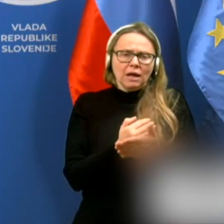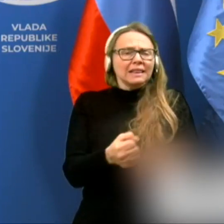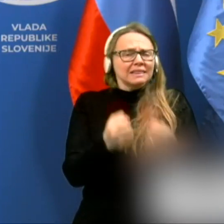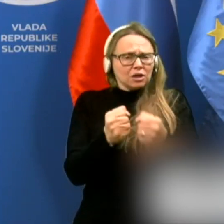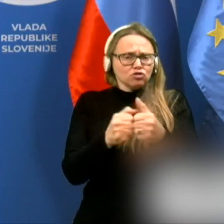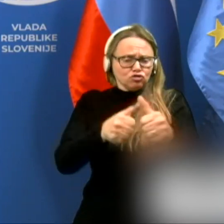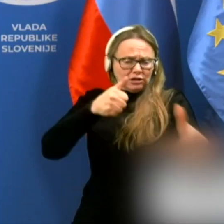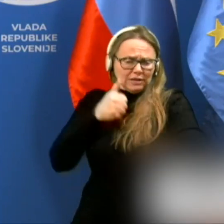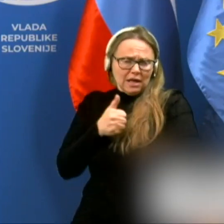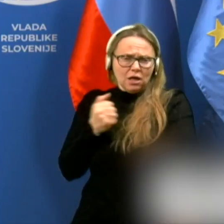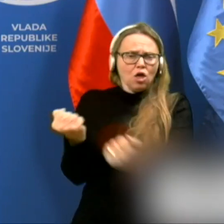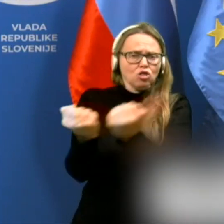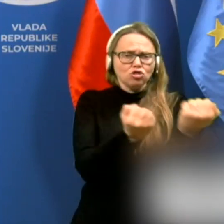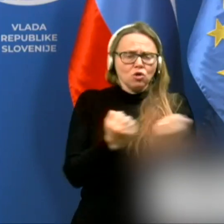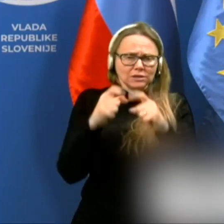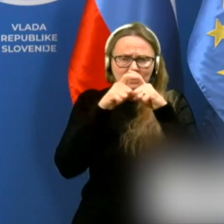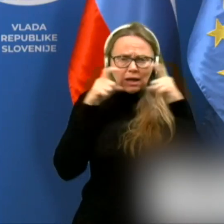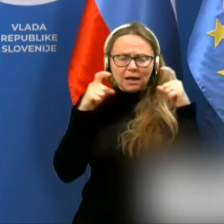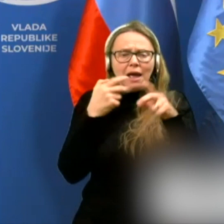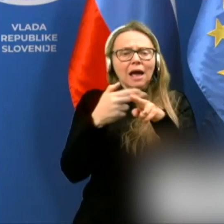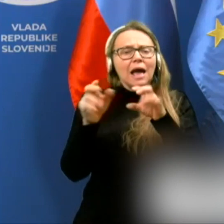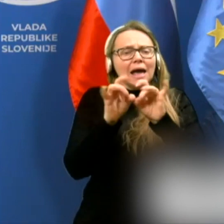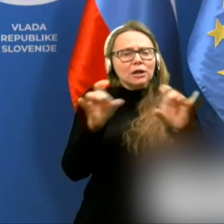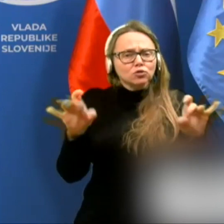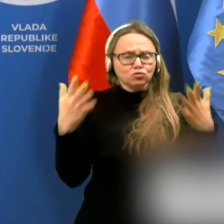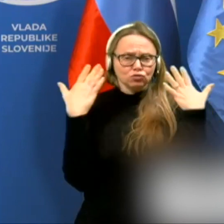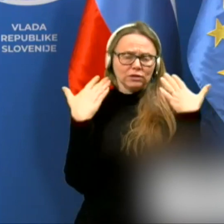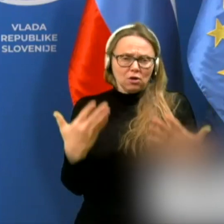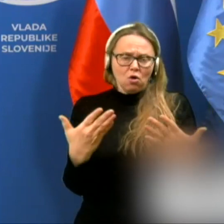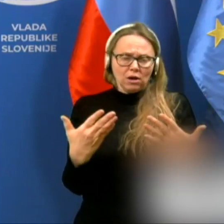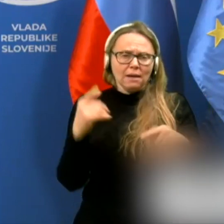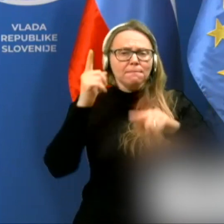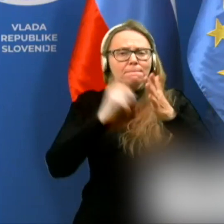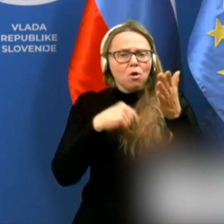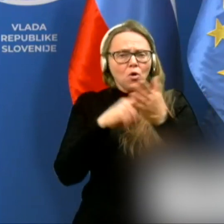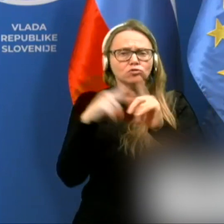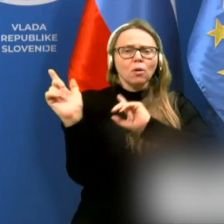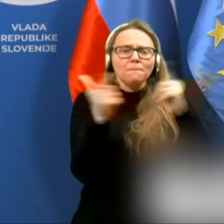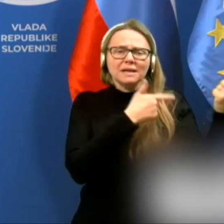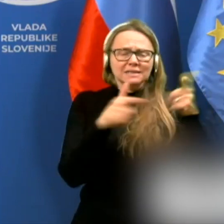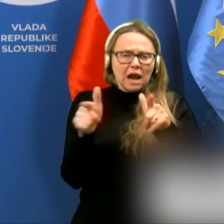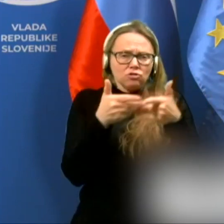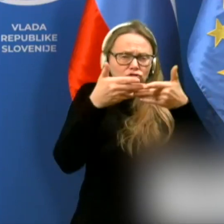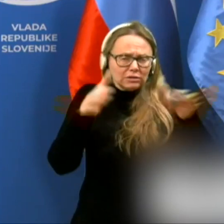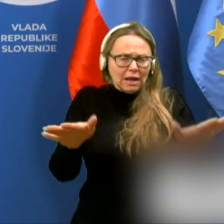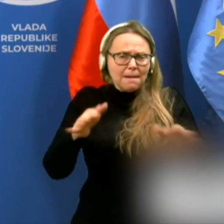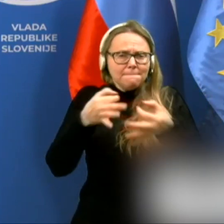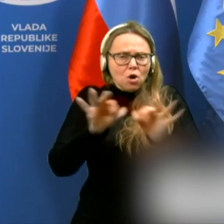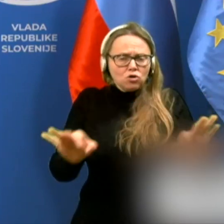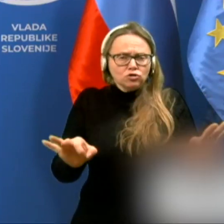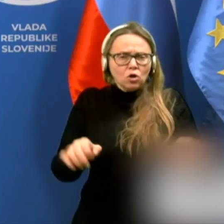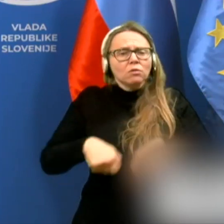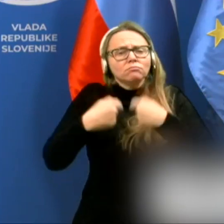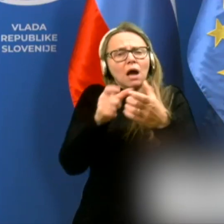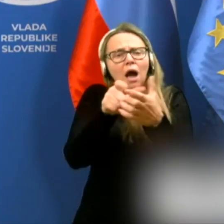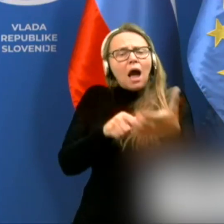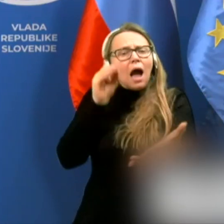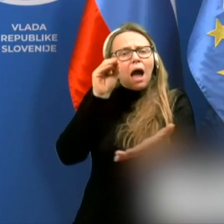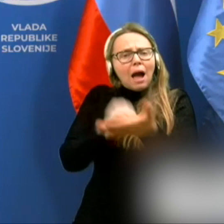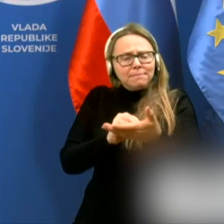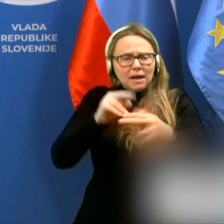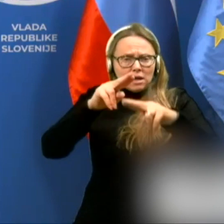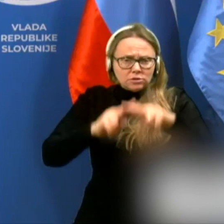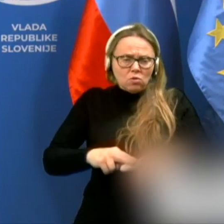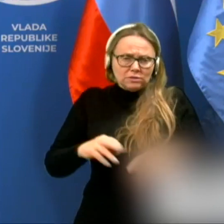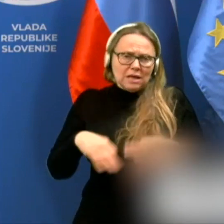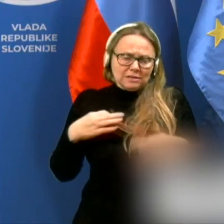nosite masko, razkožujte si roke, pogosto prezračite prostor, naložite si aplikacijo Ostani